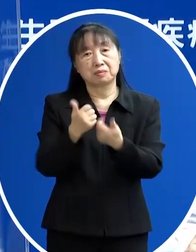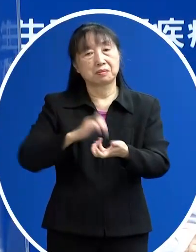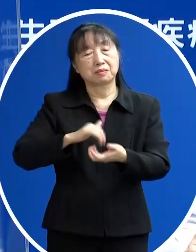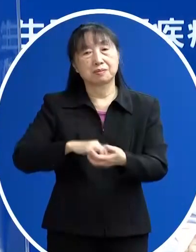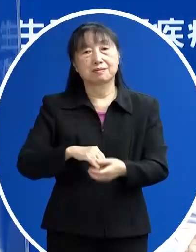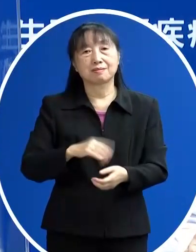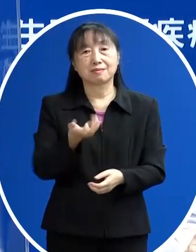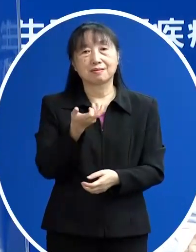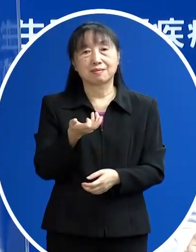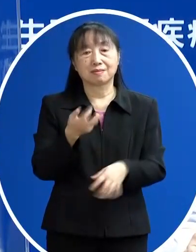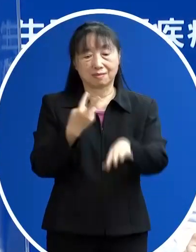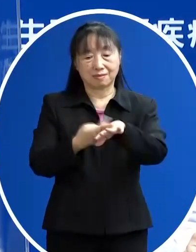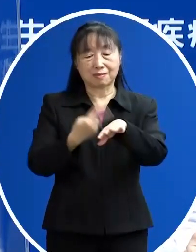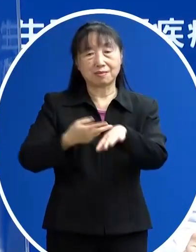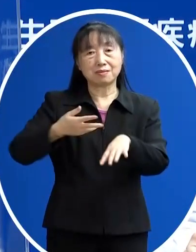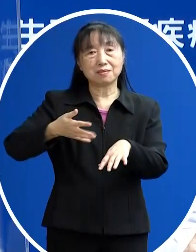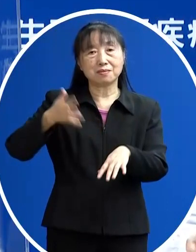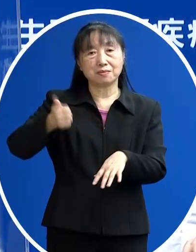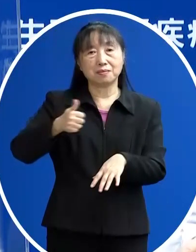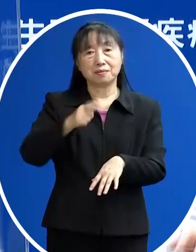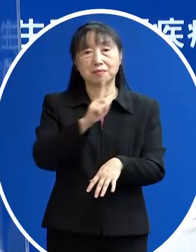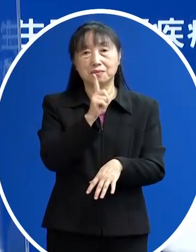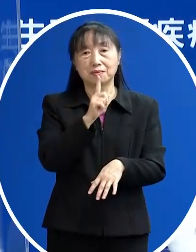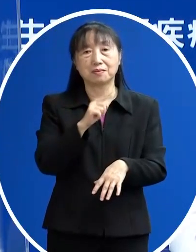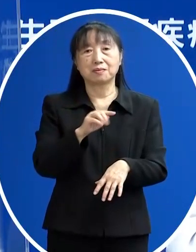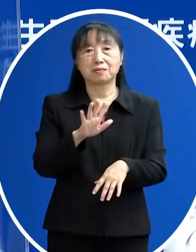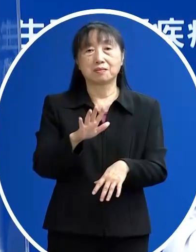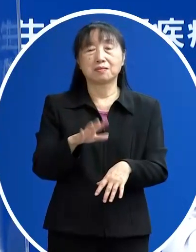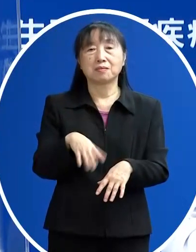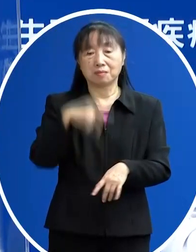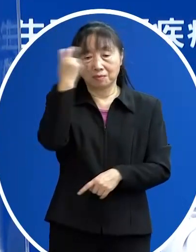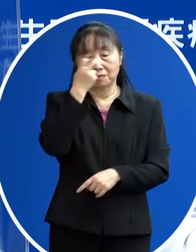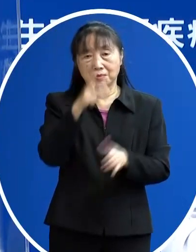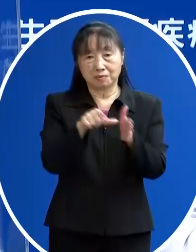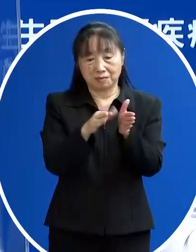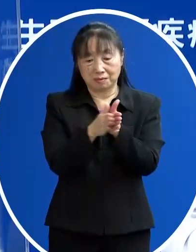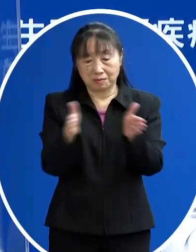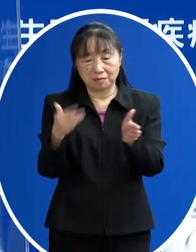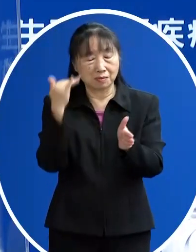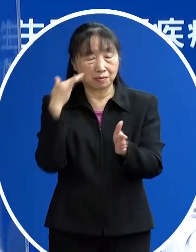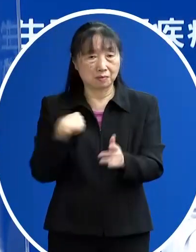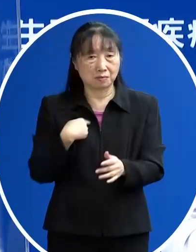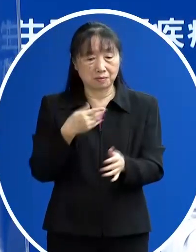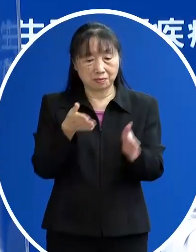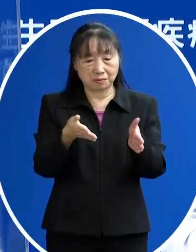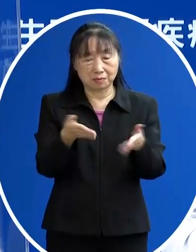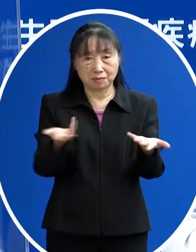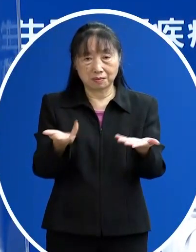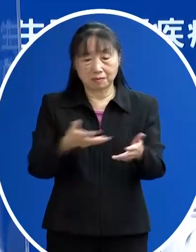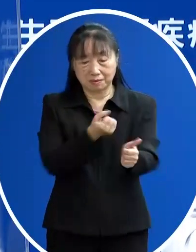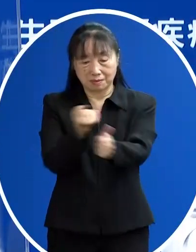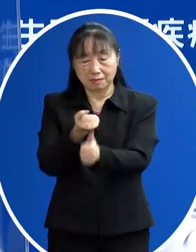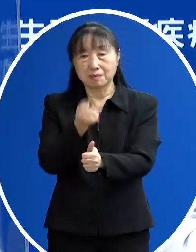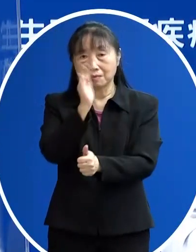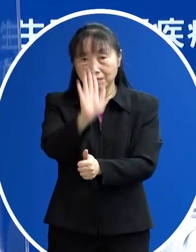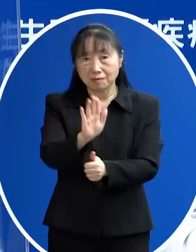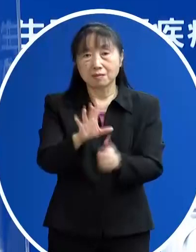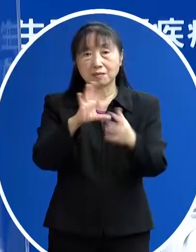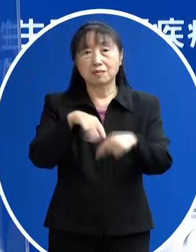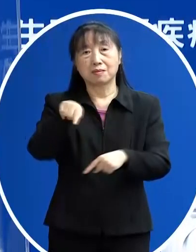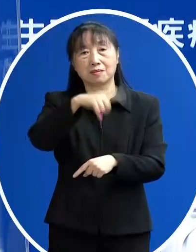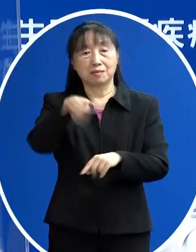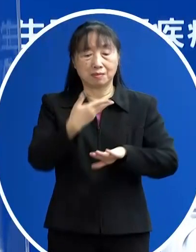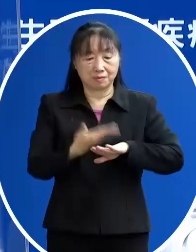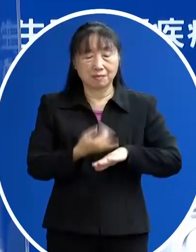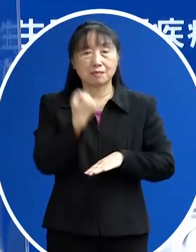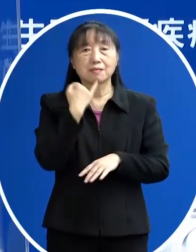報告過了在這裡面都可以在我們檢疫期間被我們掌握住 所以請大家放心當然也